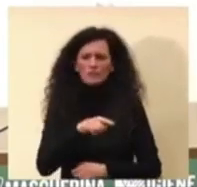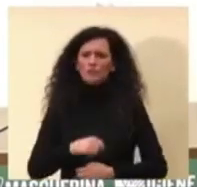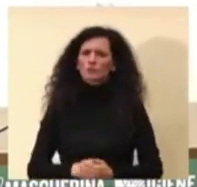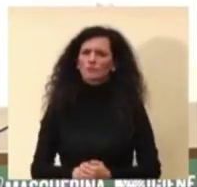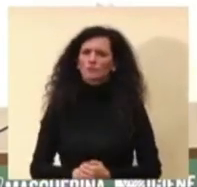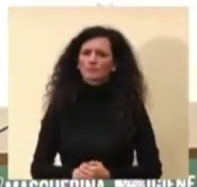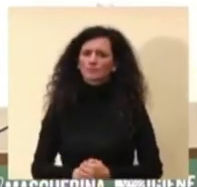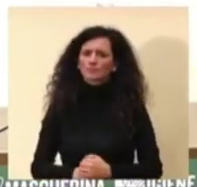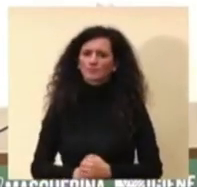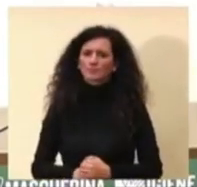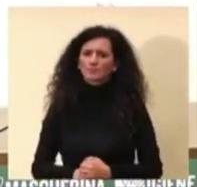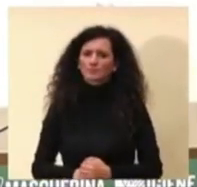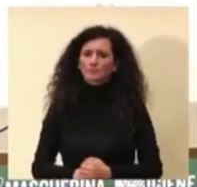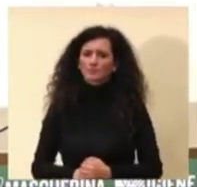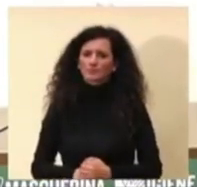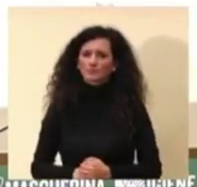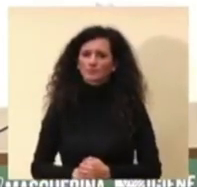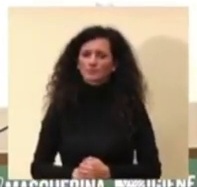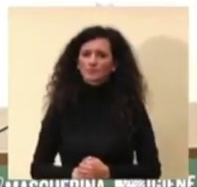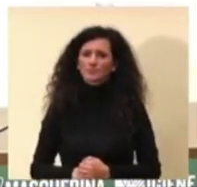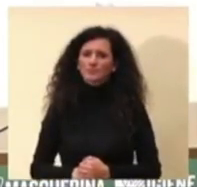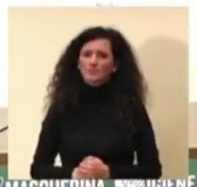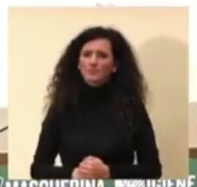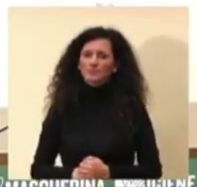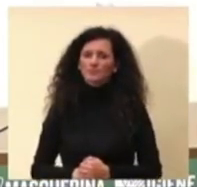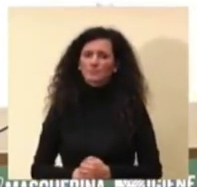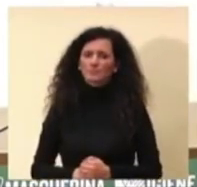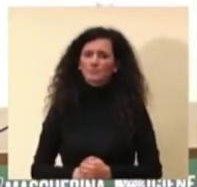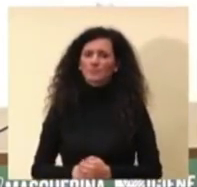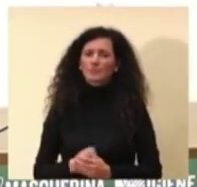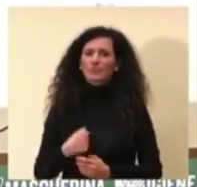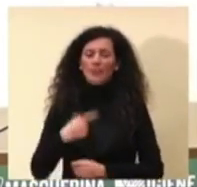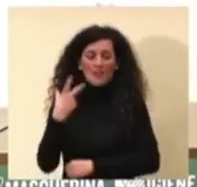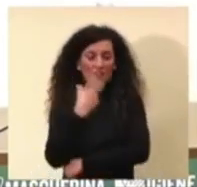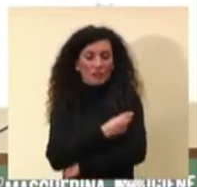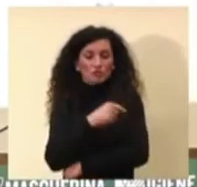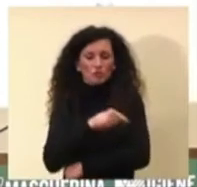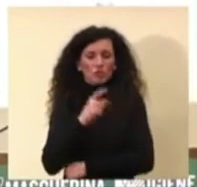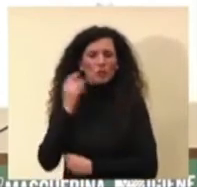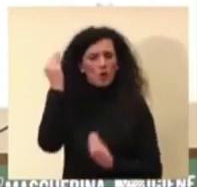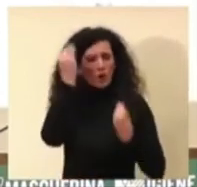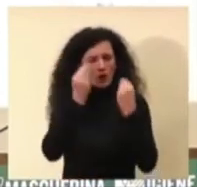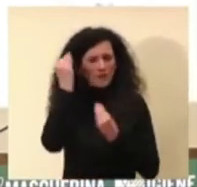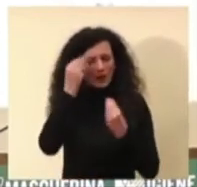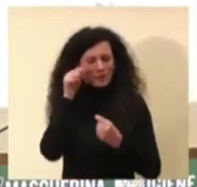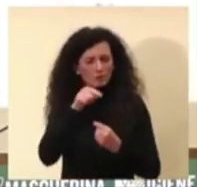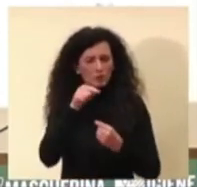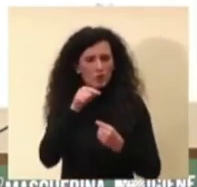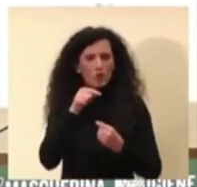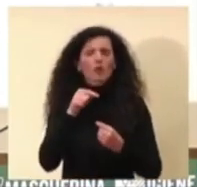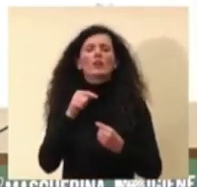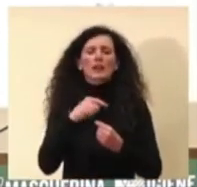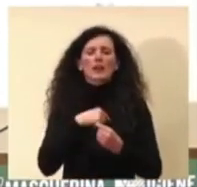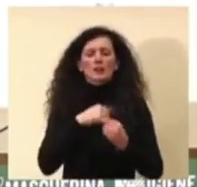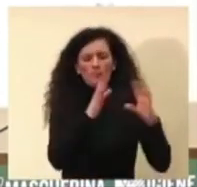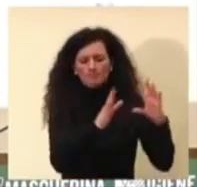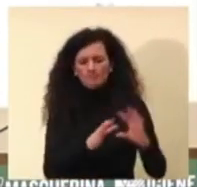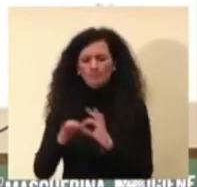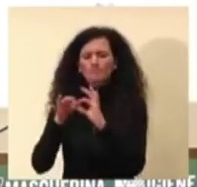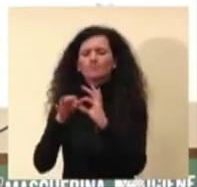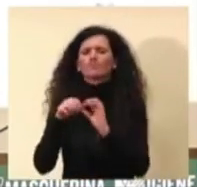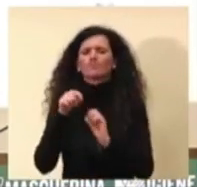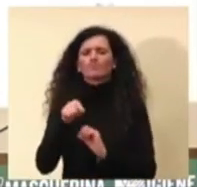mi offre poi lo spunto di toccare uno degli aspetti che ha chiaramente